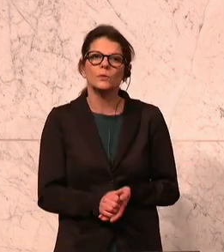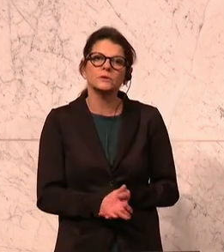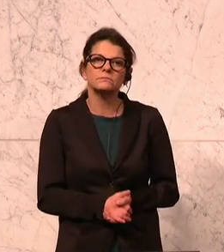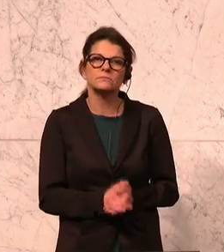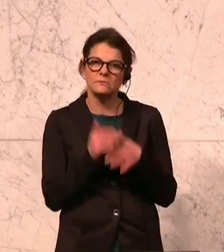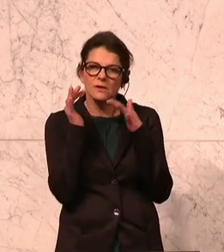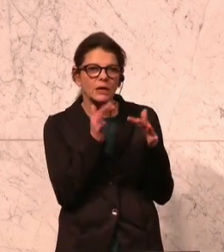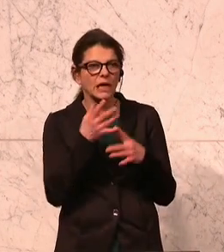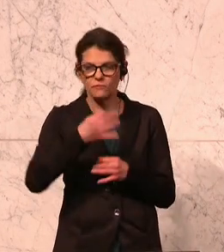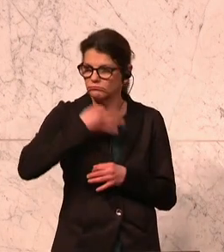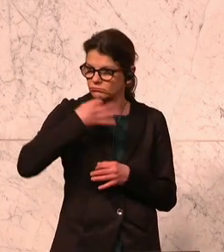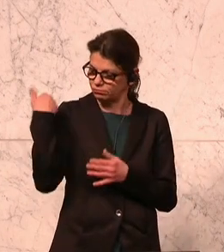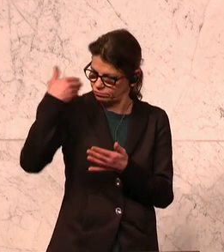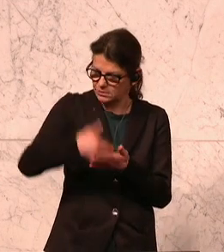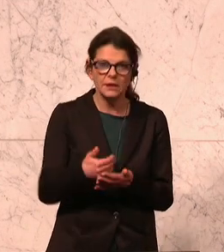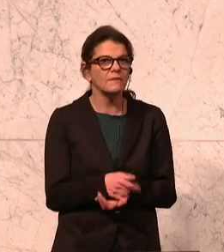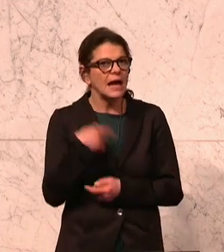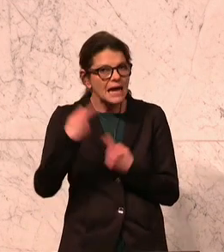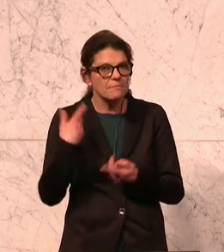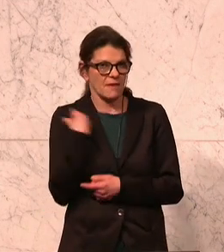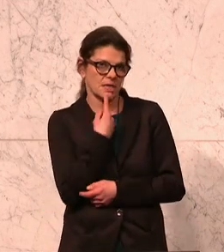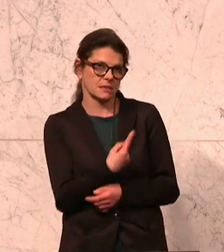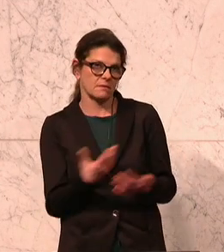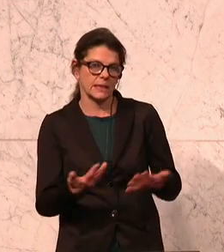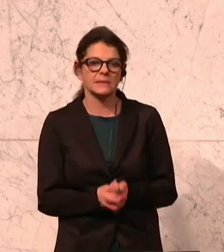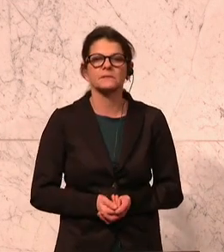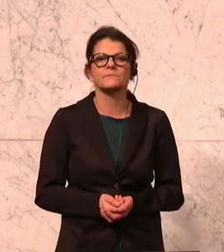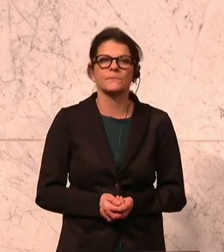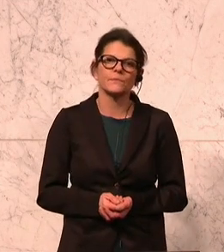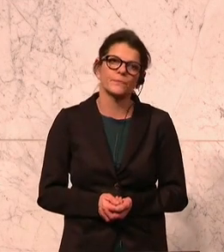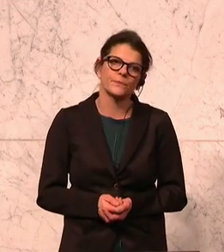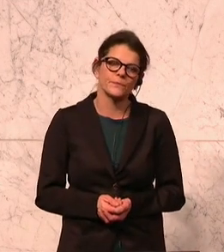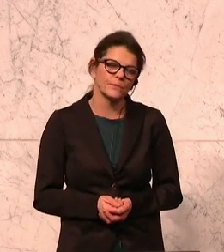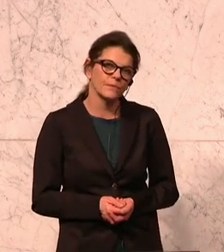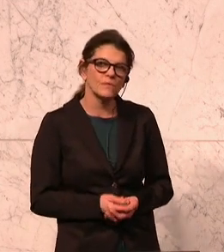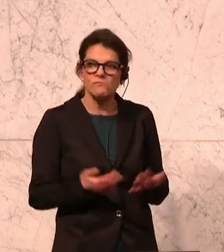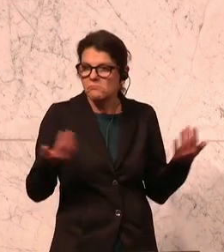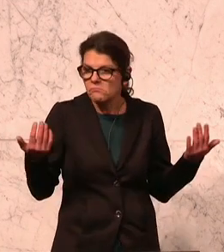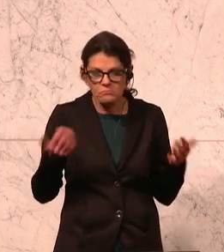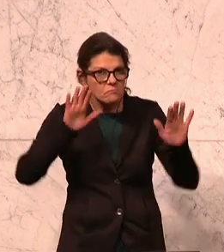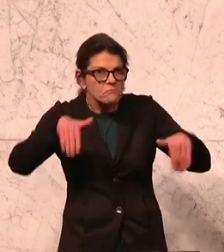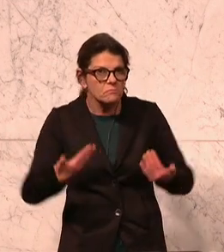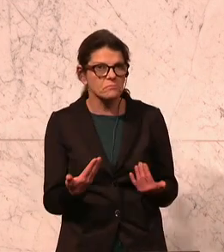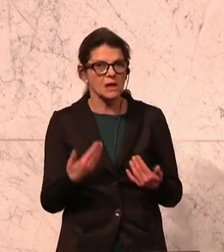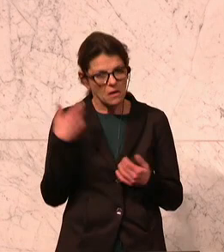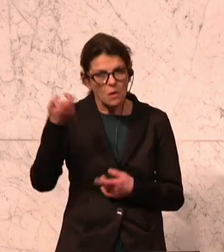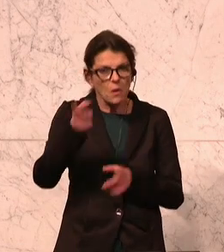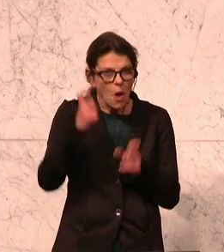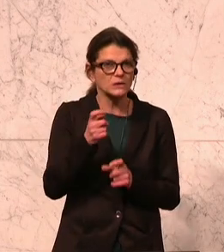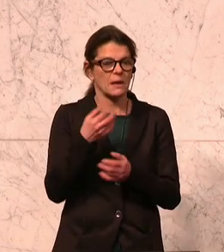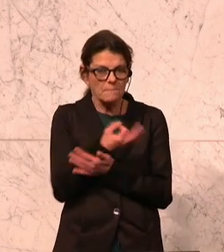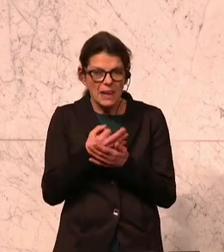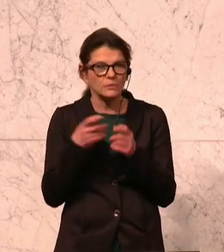vielen jetzt dieser Redebeiträge immer wieder angesprochen wurde, war, machen wir eine Bildungsdebatte